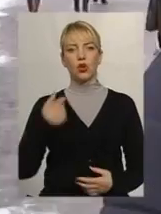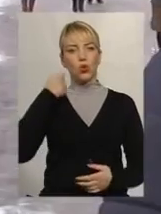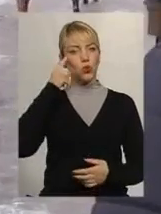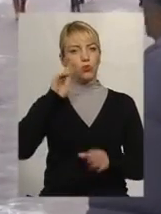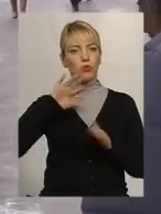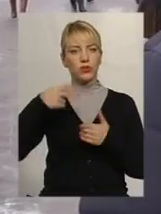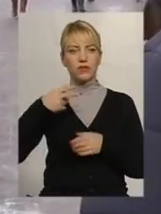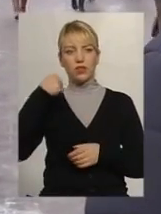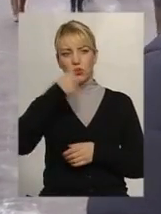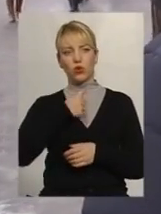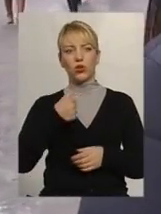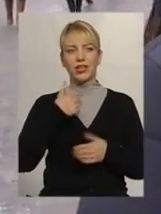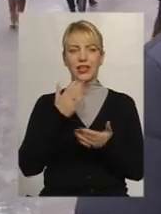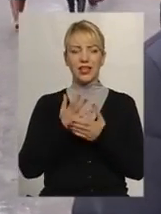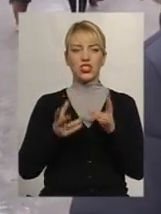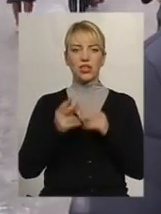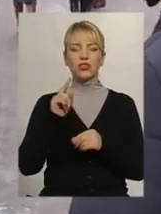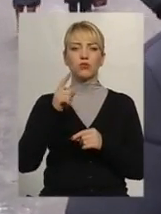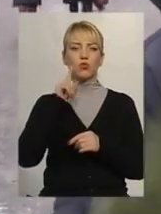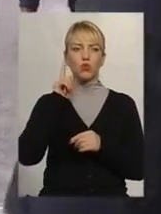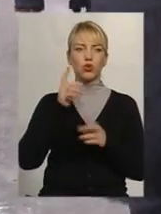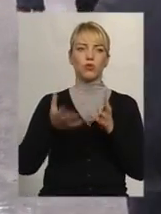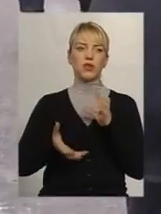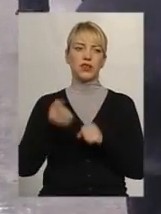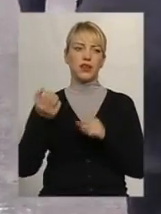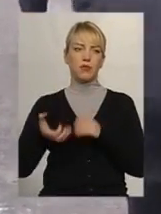року. Трохи є шанси, молодь підтримує.